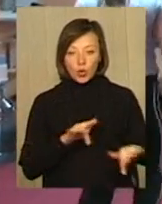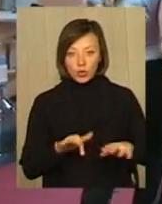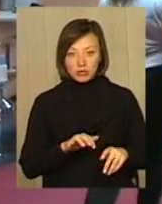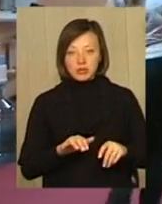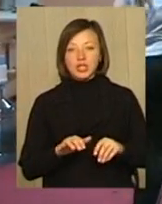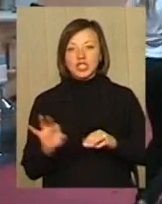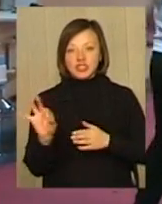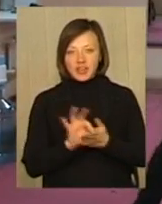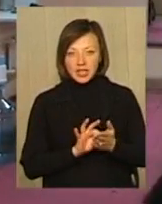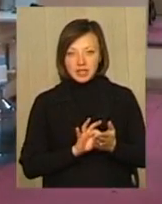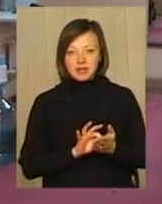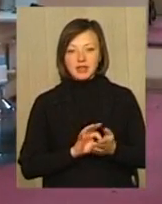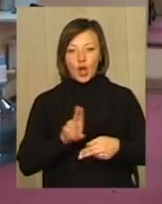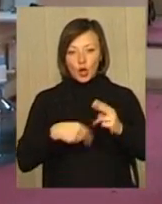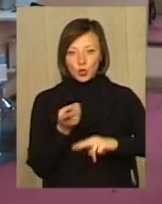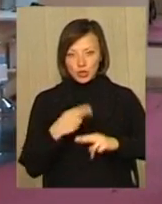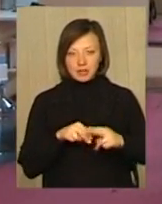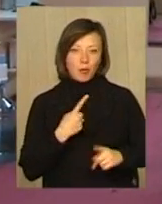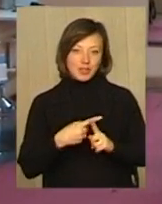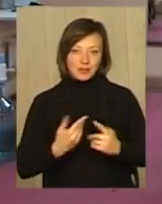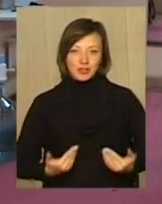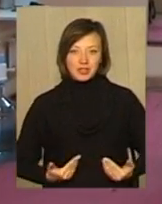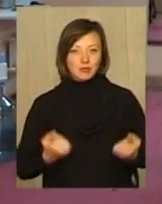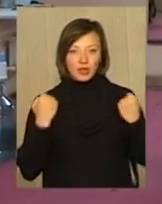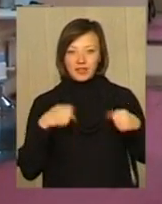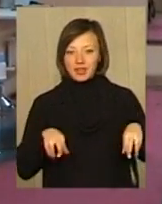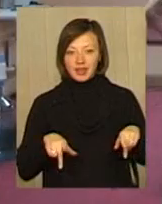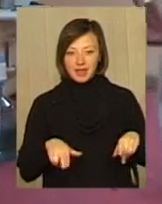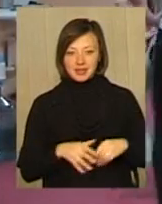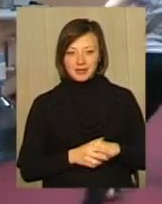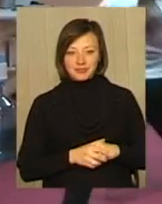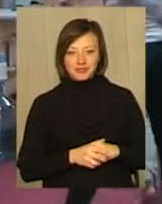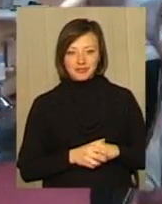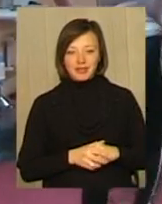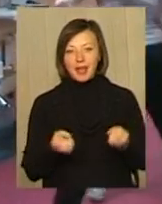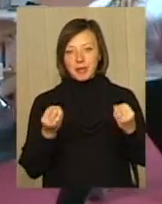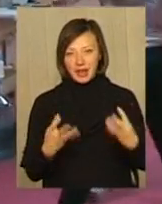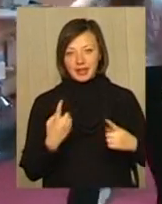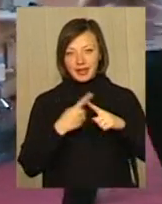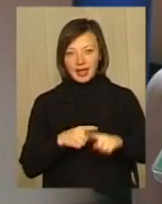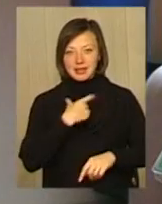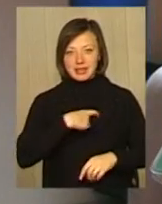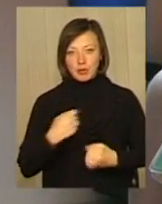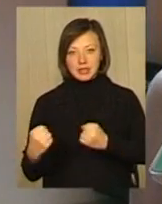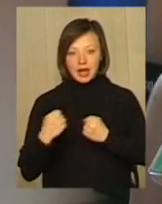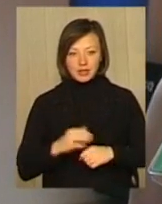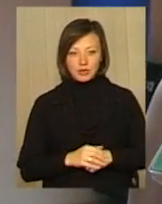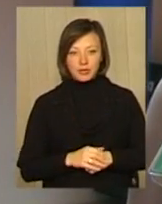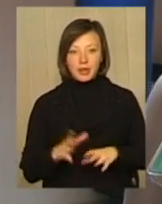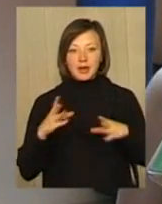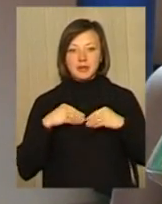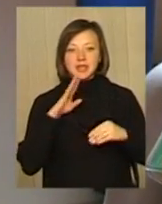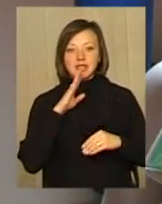швидкість, гнучкість та додає позитиву в житті. Аже це, по суті, спортивні танці, не позбавлені втім елементарної техніки самозахисту. Ми з дівчатками